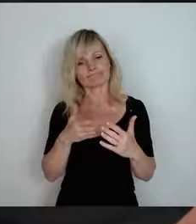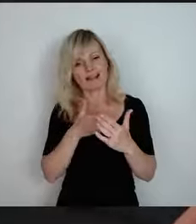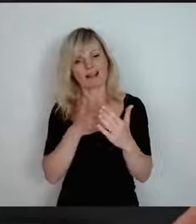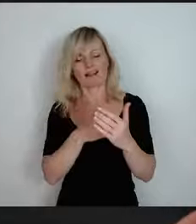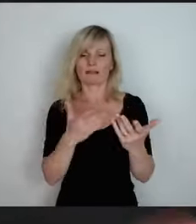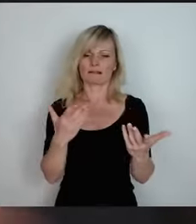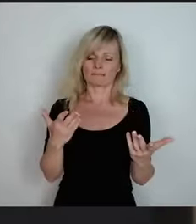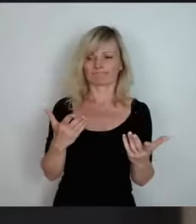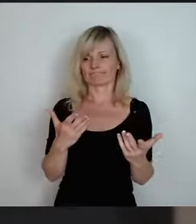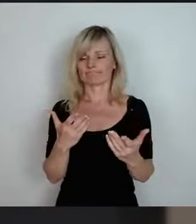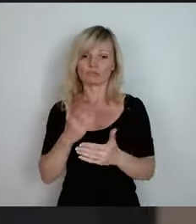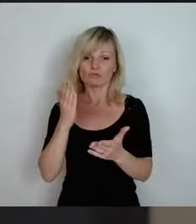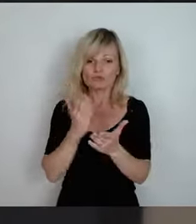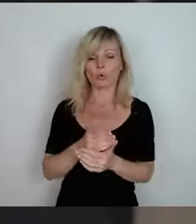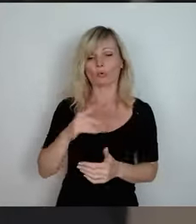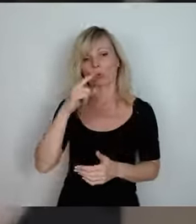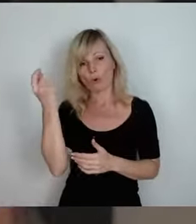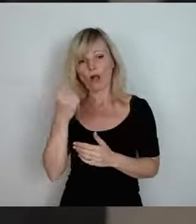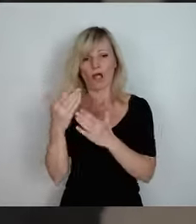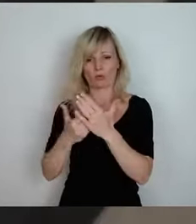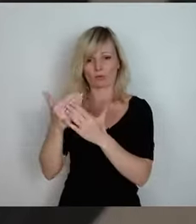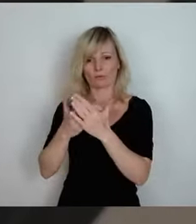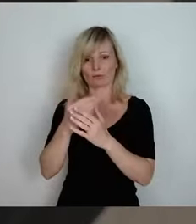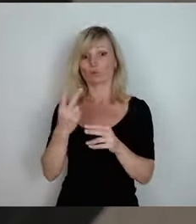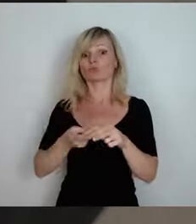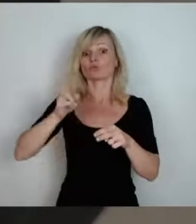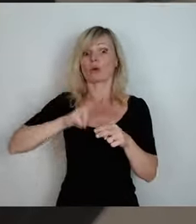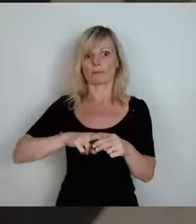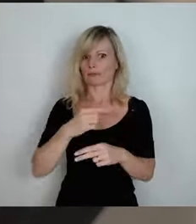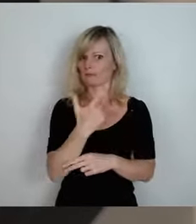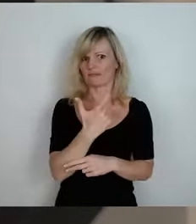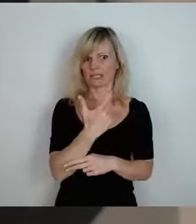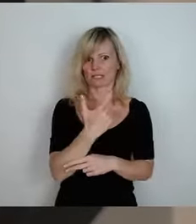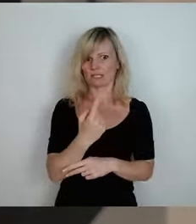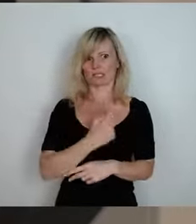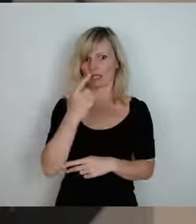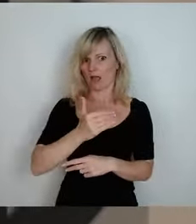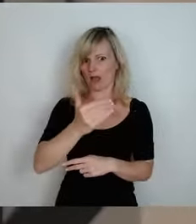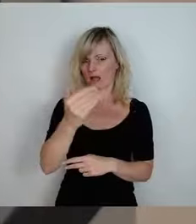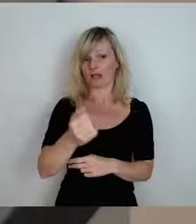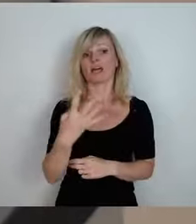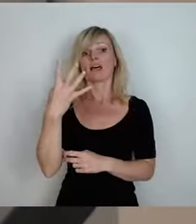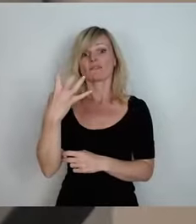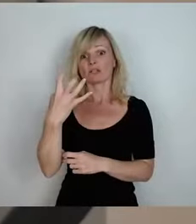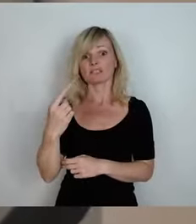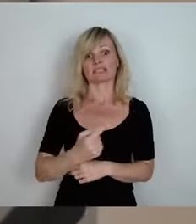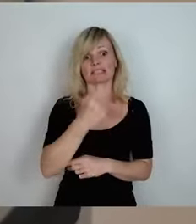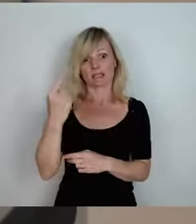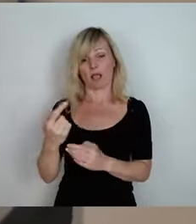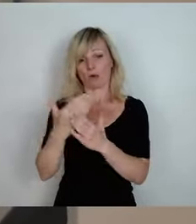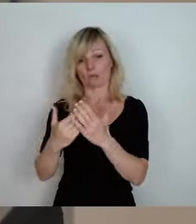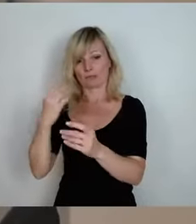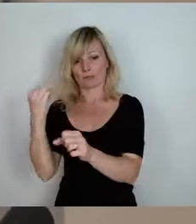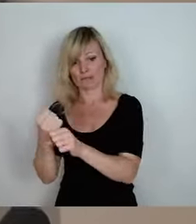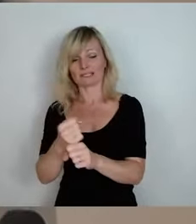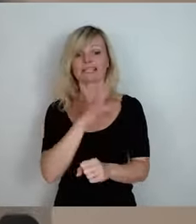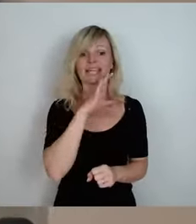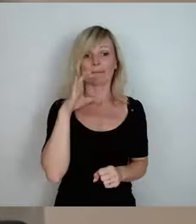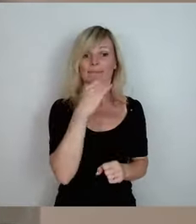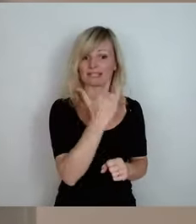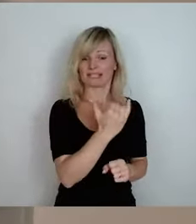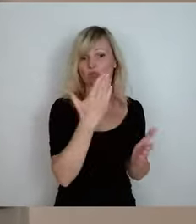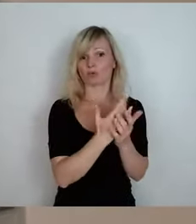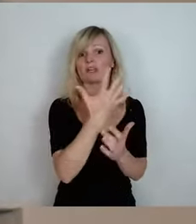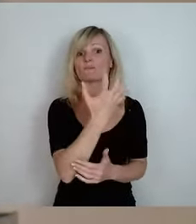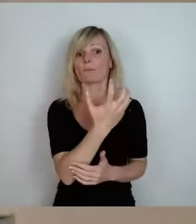haben die Zahl noch mal verdoppelt. Nicht mehr 20, sondern 40 jetzt jedes Jahr. Wir haben Chemnitz jetzt mit 50. Ich weiß nicht, ob die Zahl mit